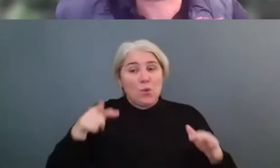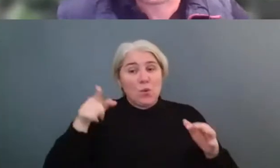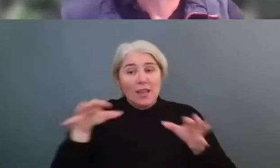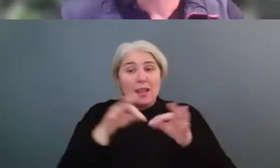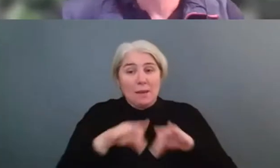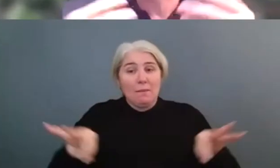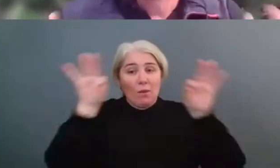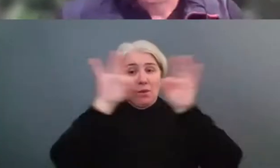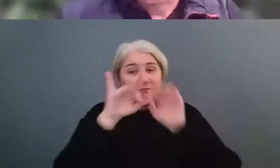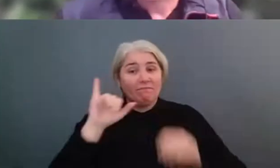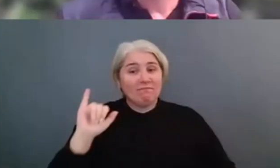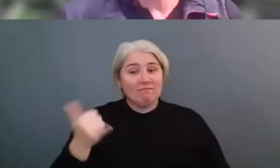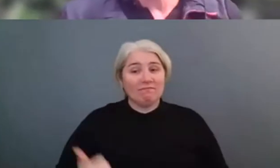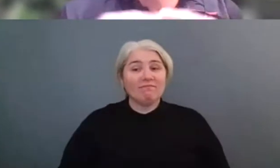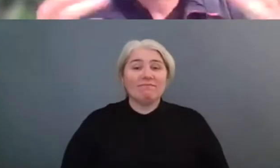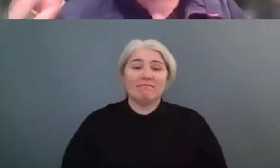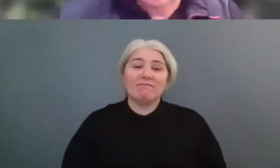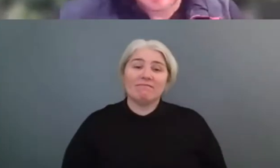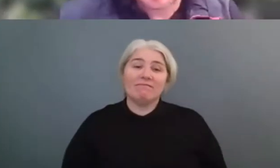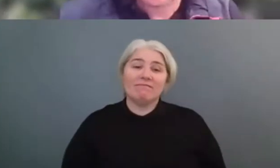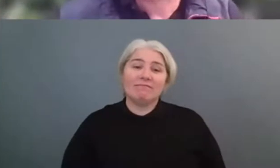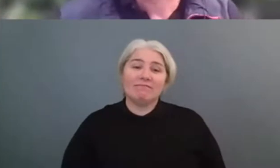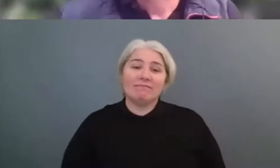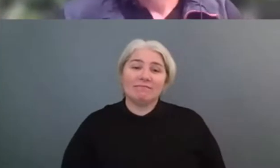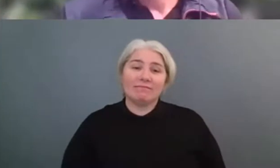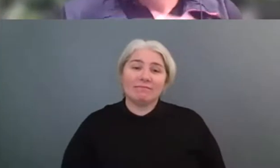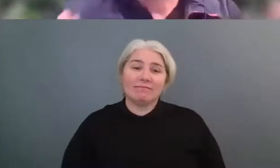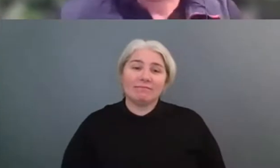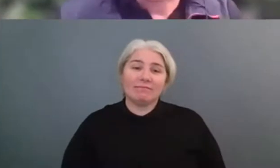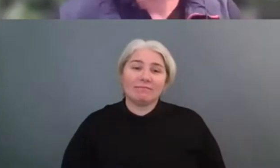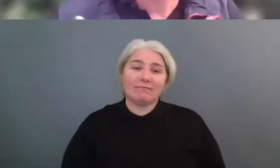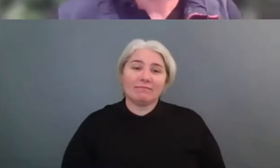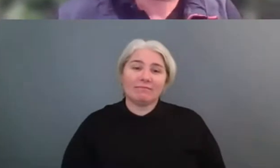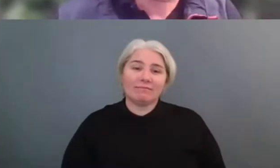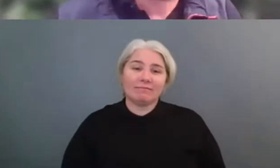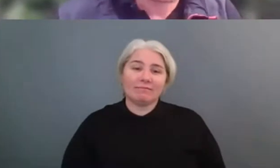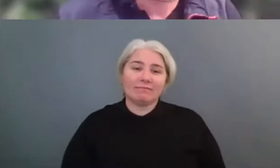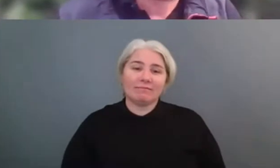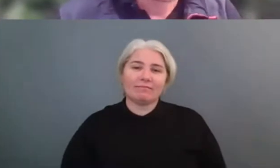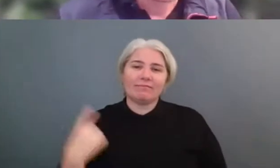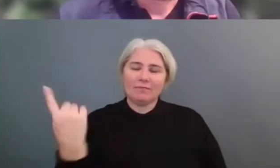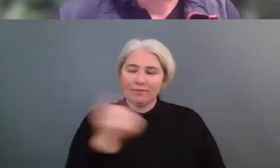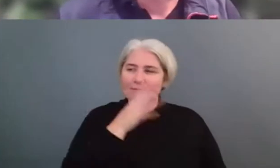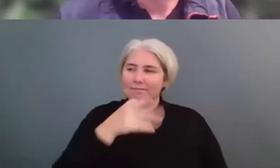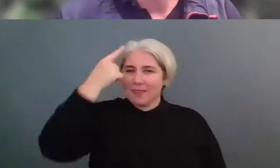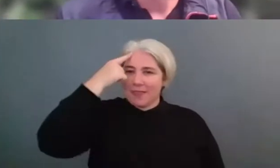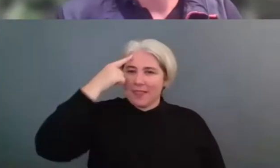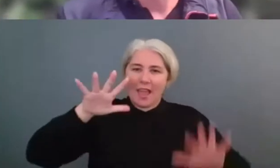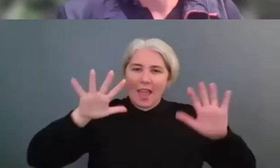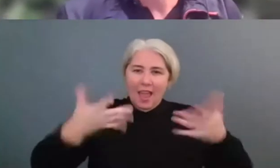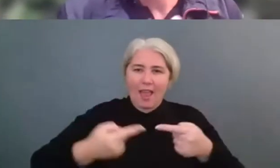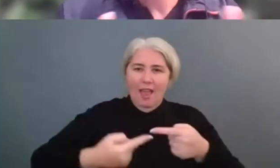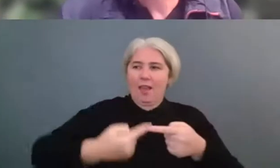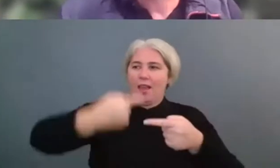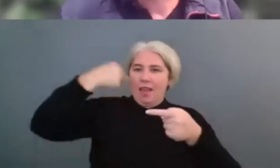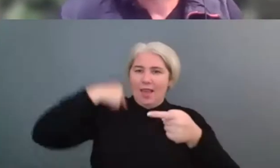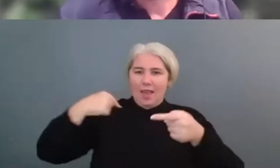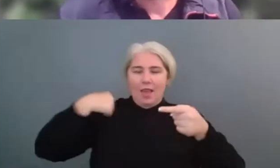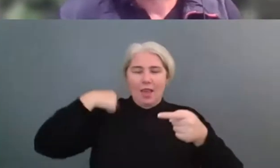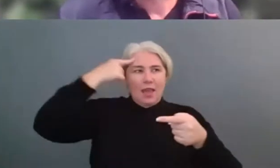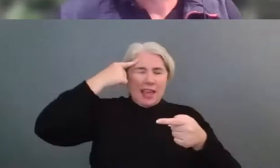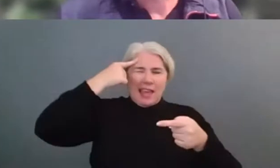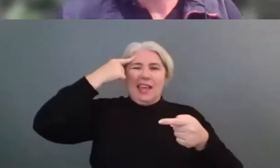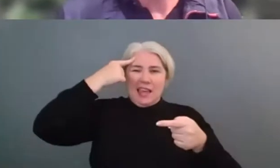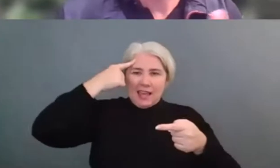tout en ce moment par le numérique on multiplie les streaming donc je ne serais pas dire